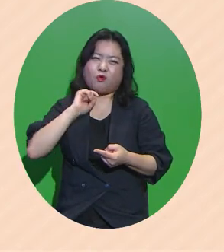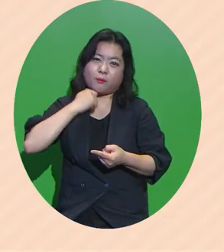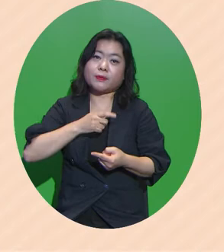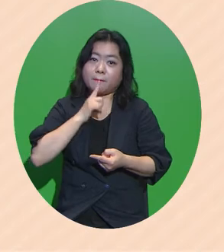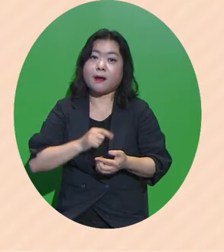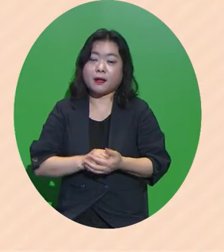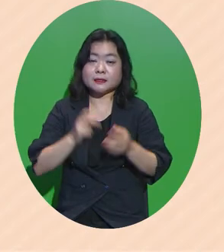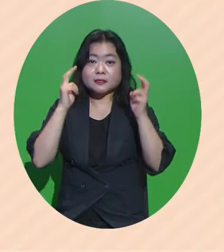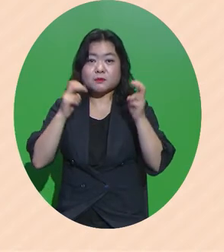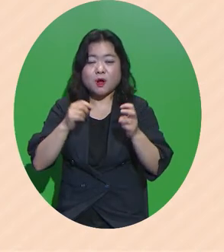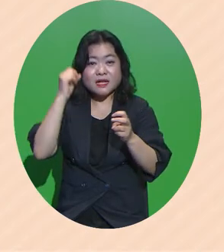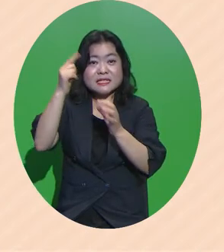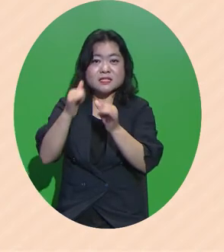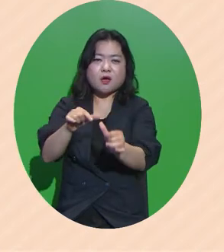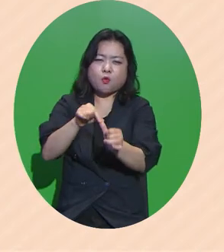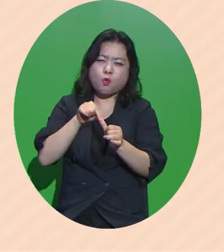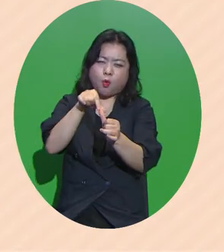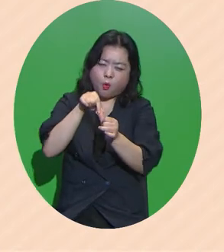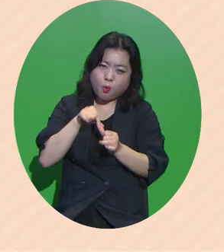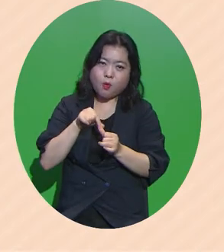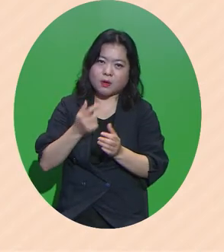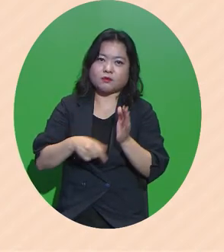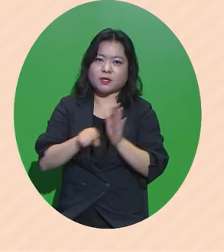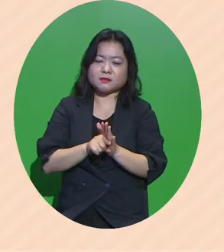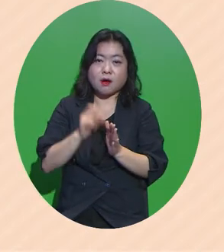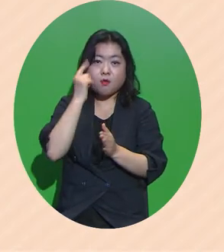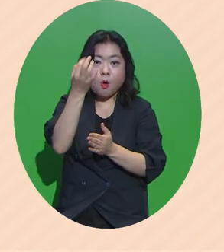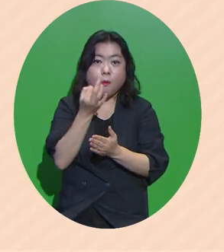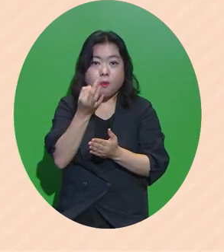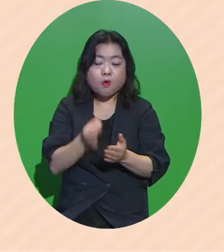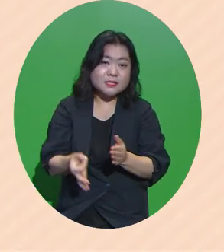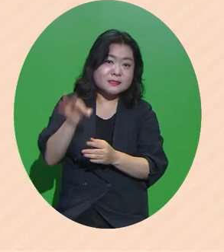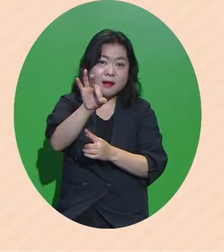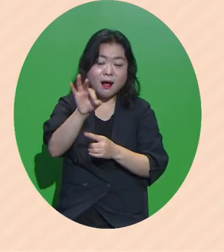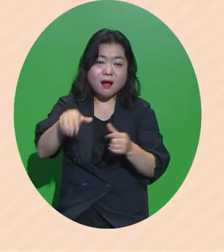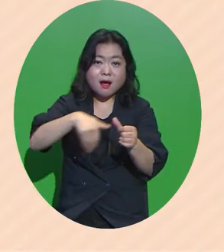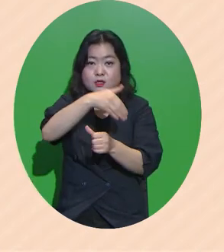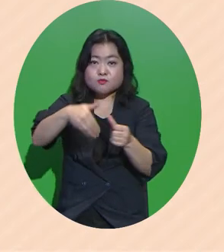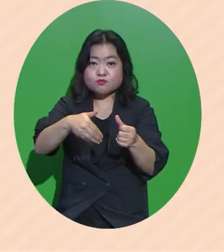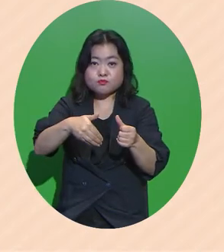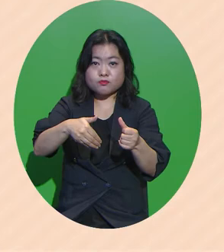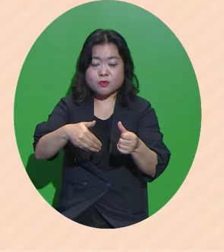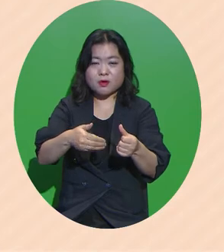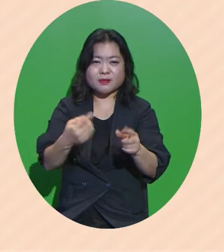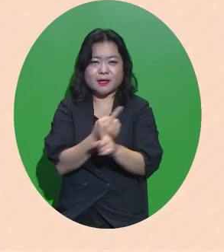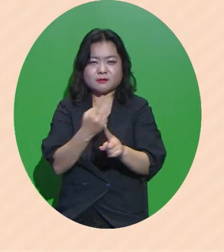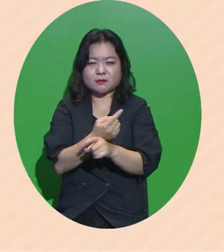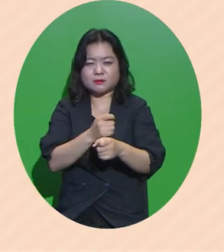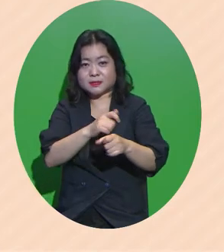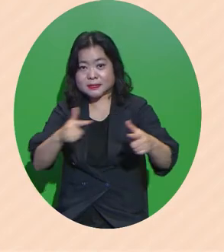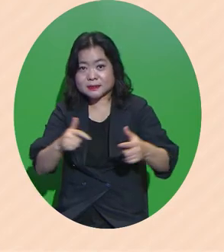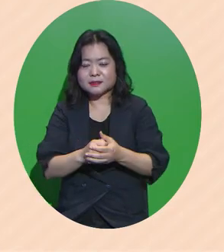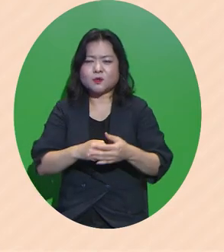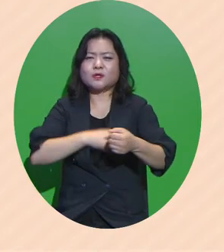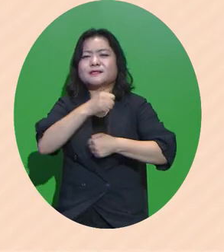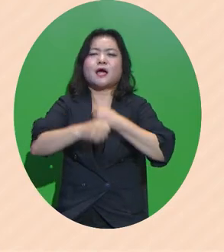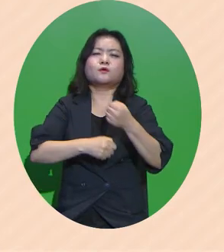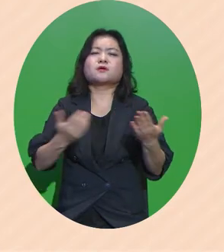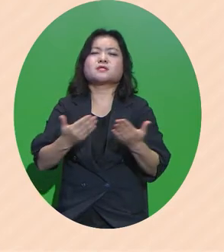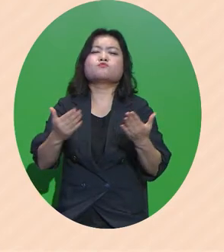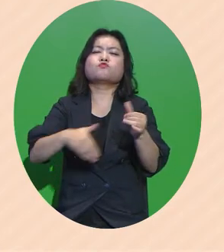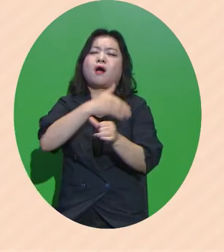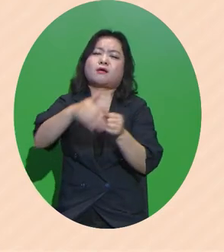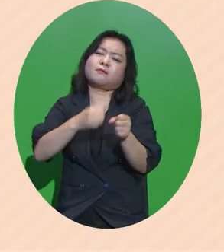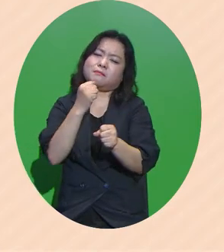기업들은 인재 확보를 위해서 연봉 인상 근무 환경 개선 뿐만 아니라 자유로운 근무 환경을